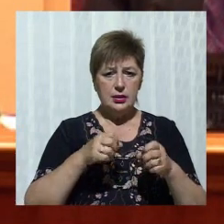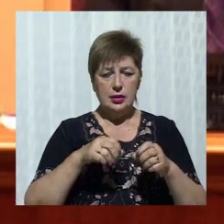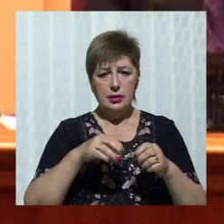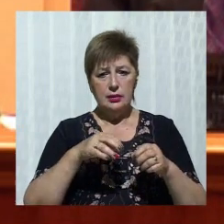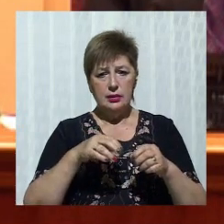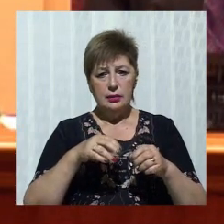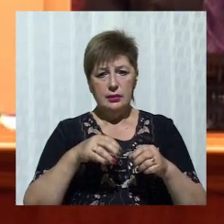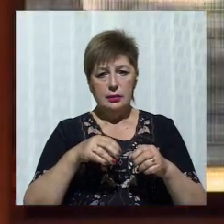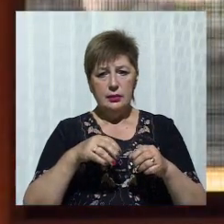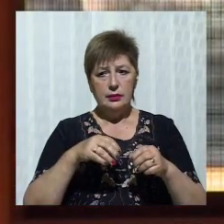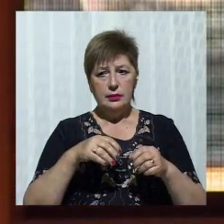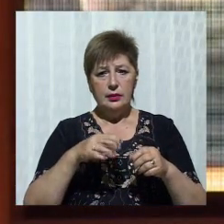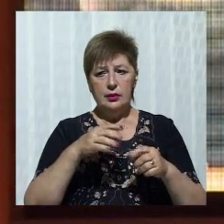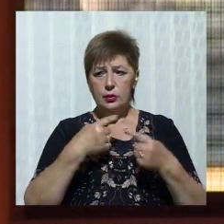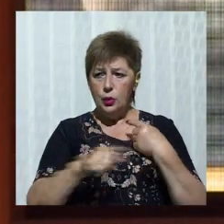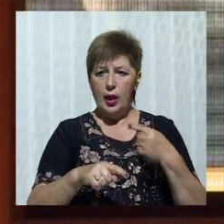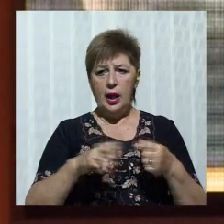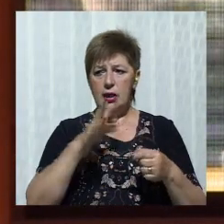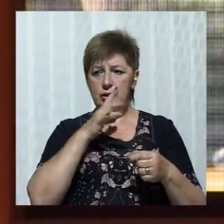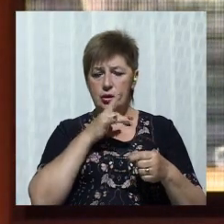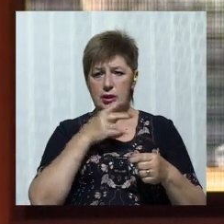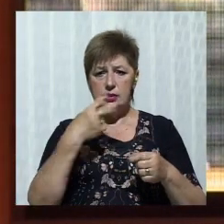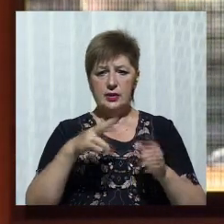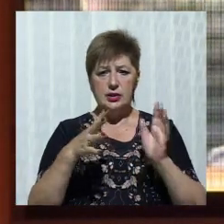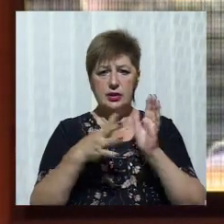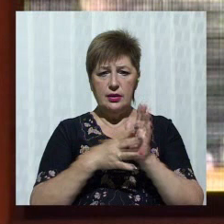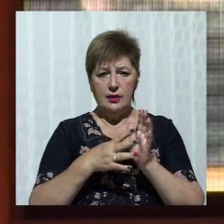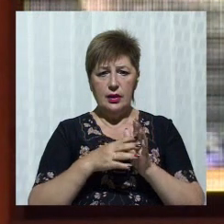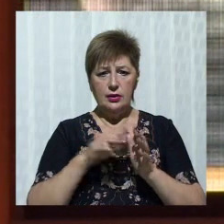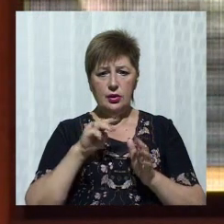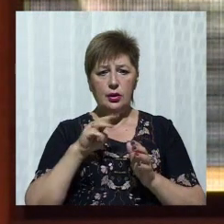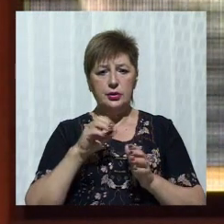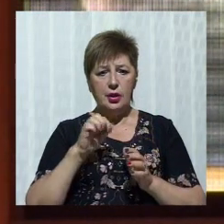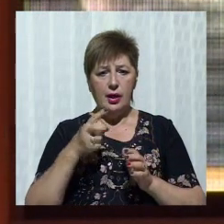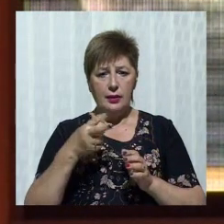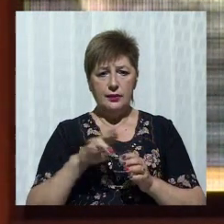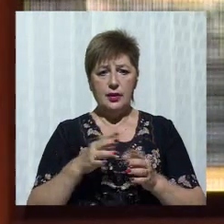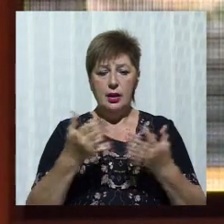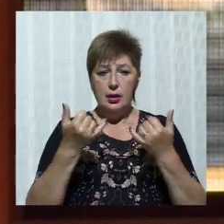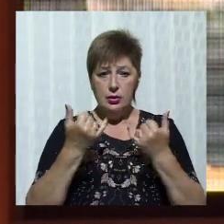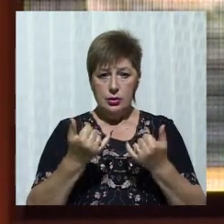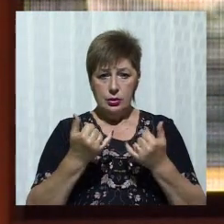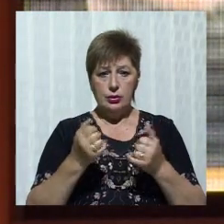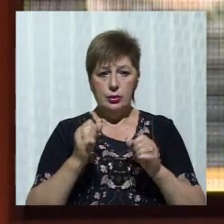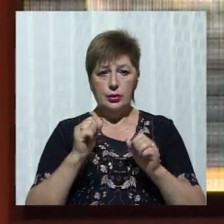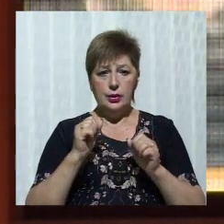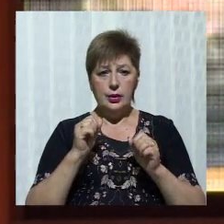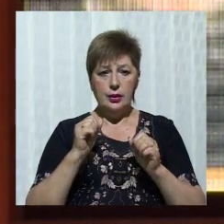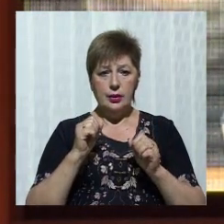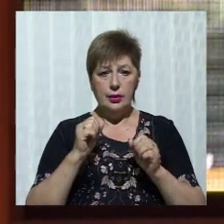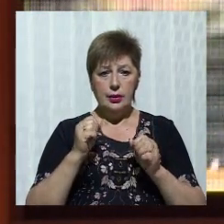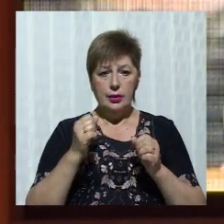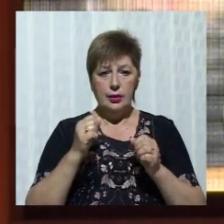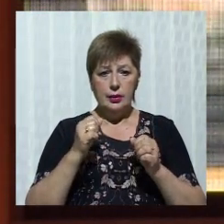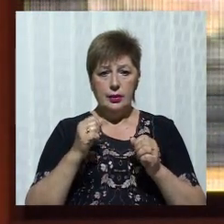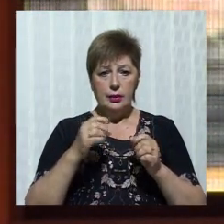стекає до 20 періодів травня. «Якщо петиція не з'явиться сьогодні в порядку денного, вона має з'явитися приносити засідання на